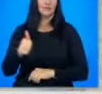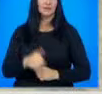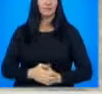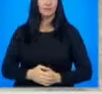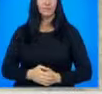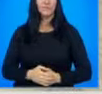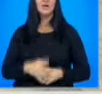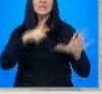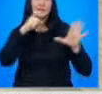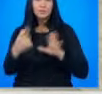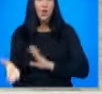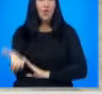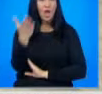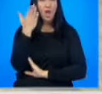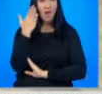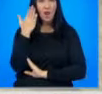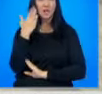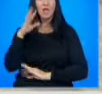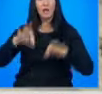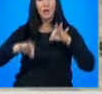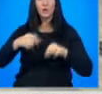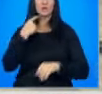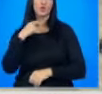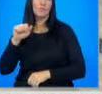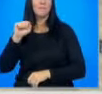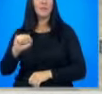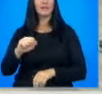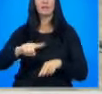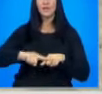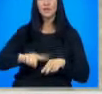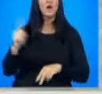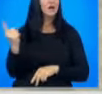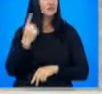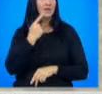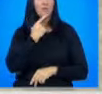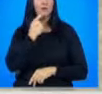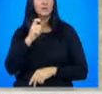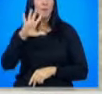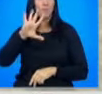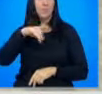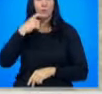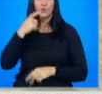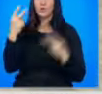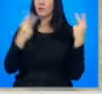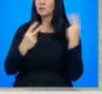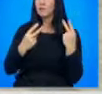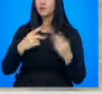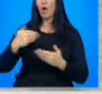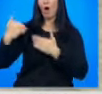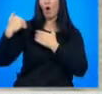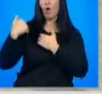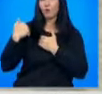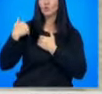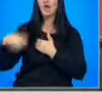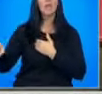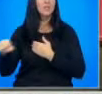700 хиляди гласа загуби партията на Нинова само за 5 години. Разбира се, отговорността